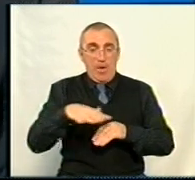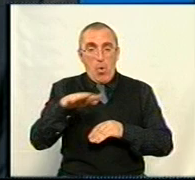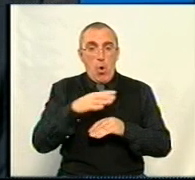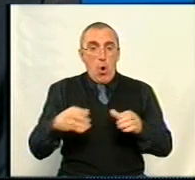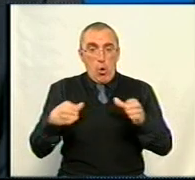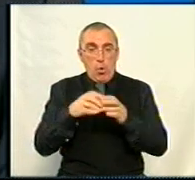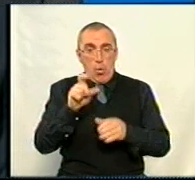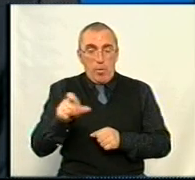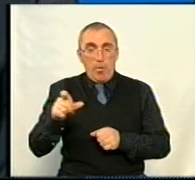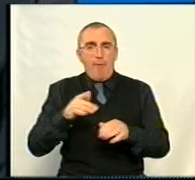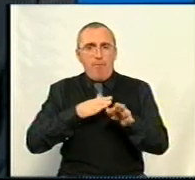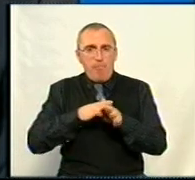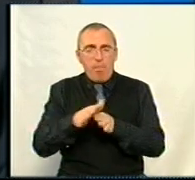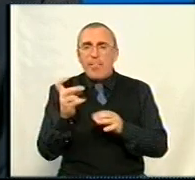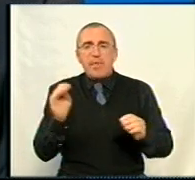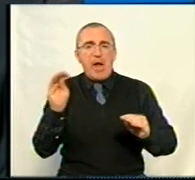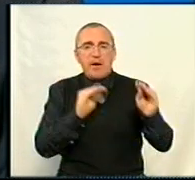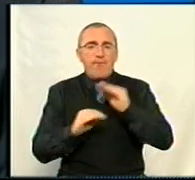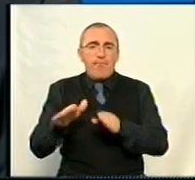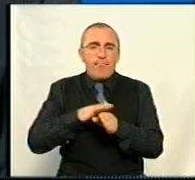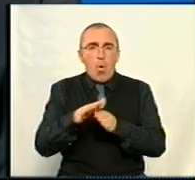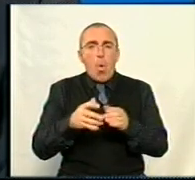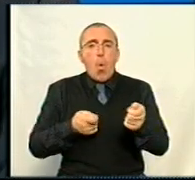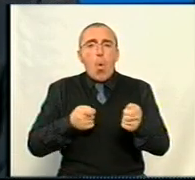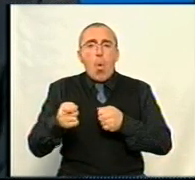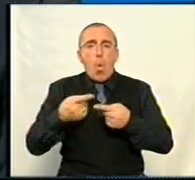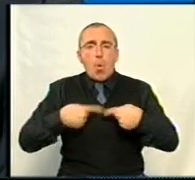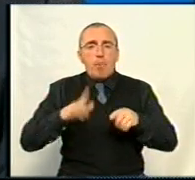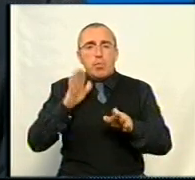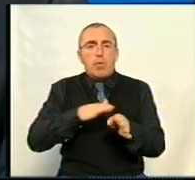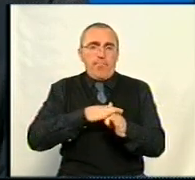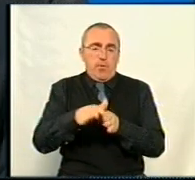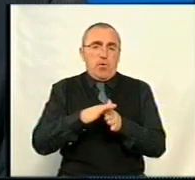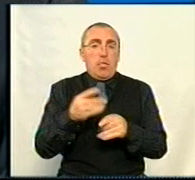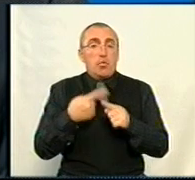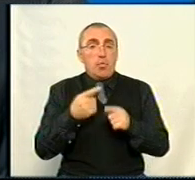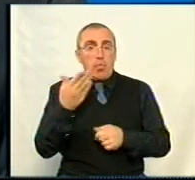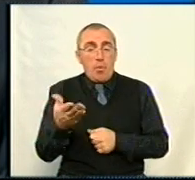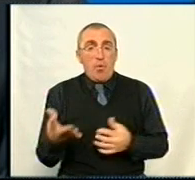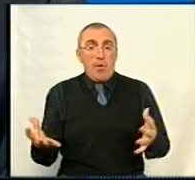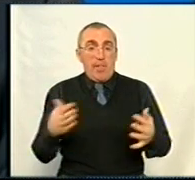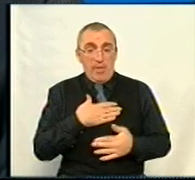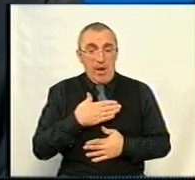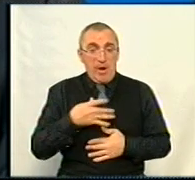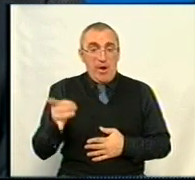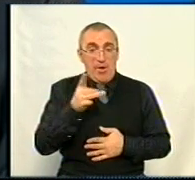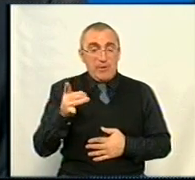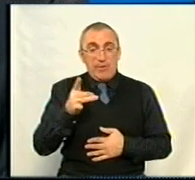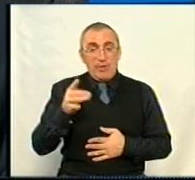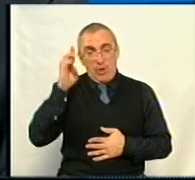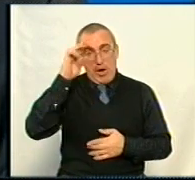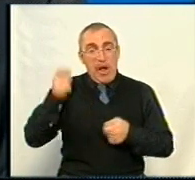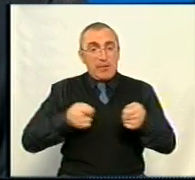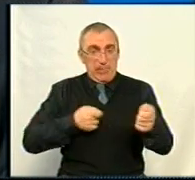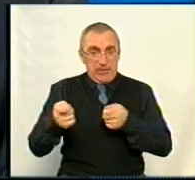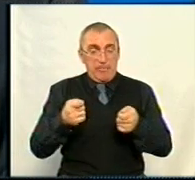сьогодні в повній мірі не сформовані виконавчі органи, які б це реалізовували. Тому наші районні державні адміністрації